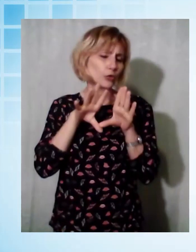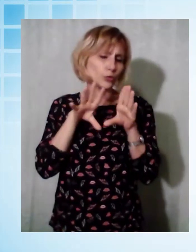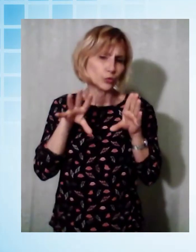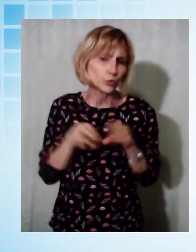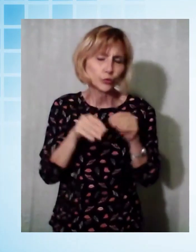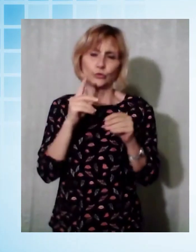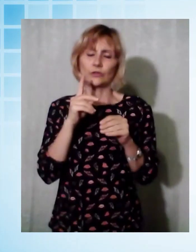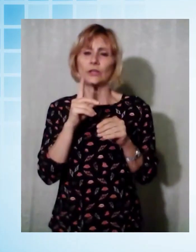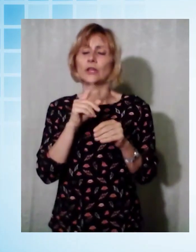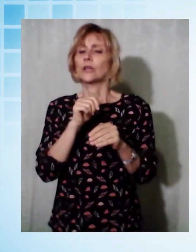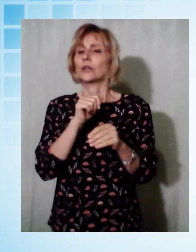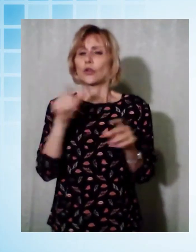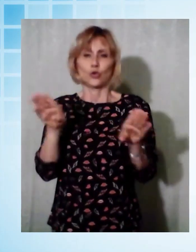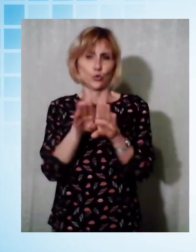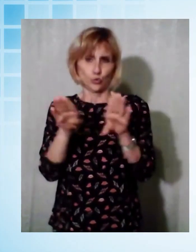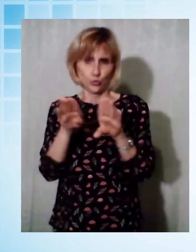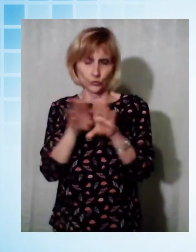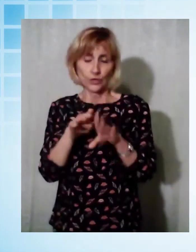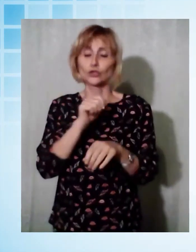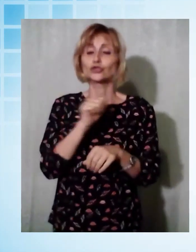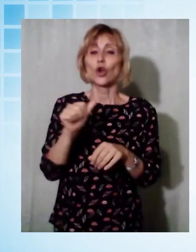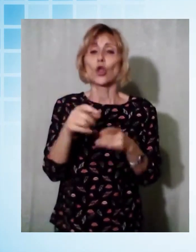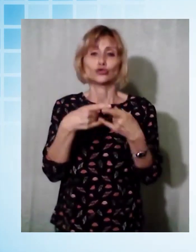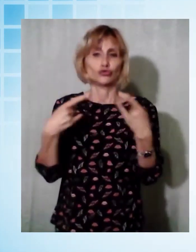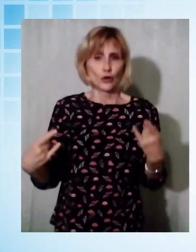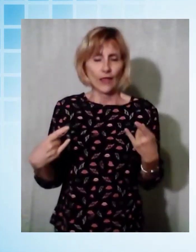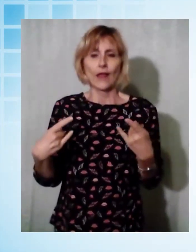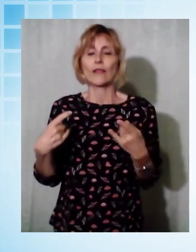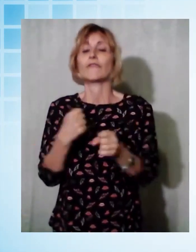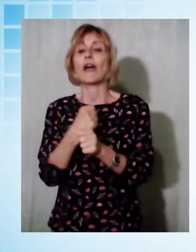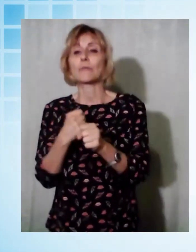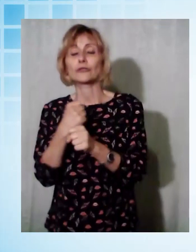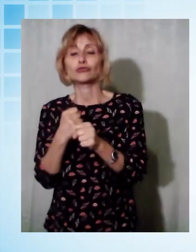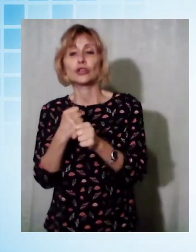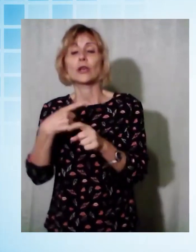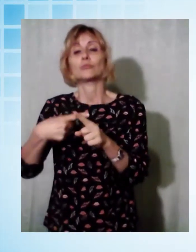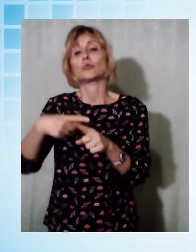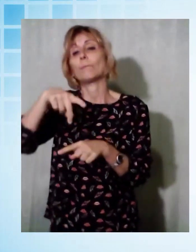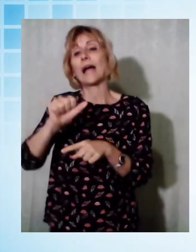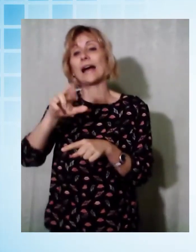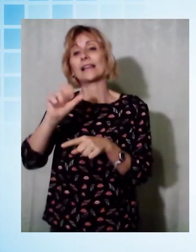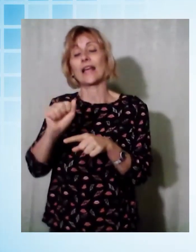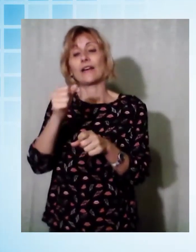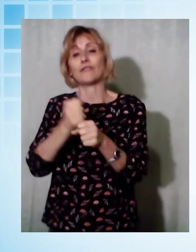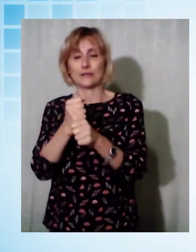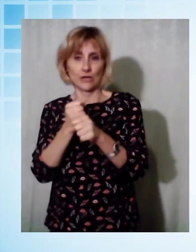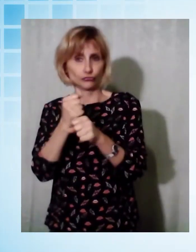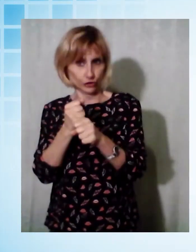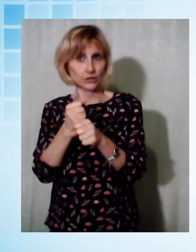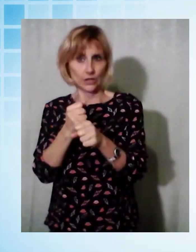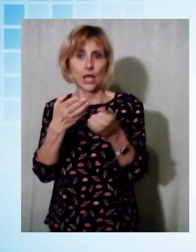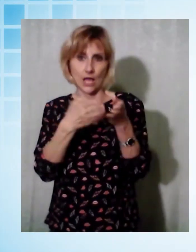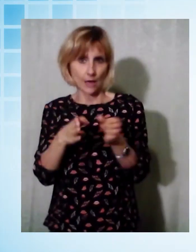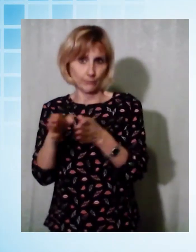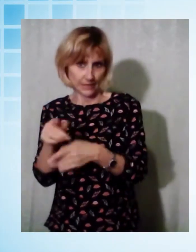favore di rivendite di giornali, farmacie e parafarmacie. Lo ha stabilito un'ordinanza della Regione Toscana, ordinanza firmata dal